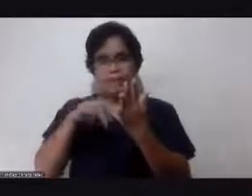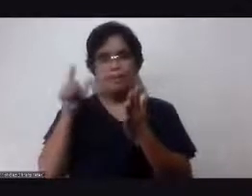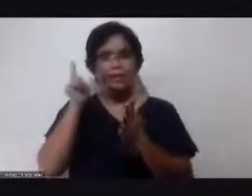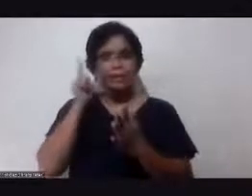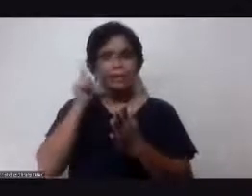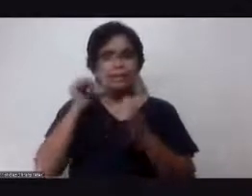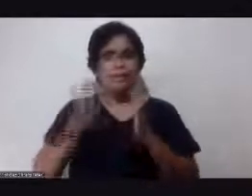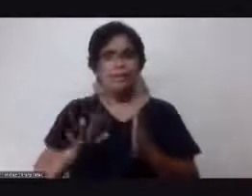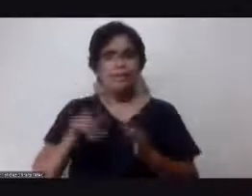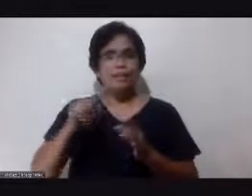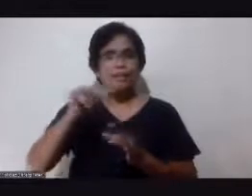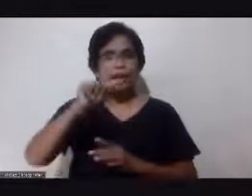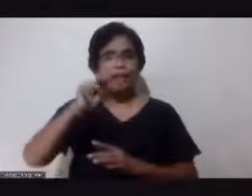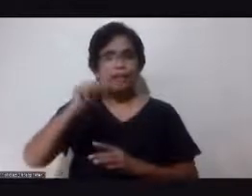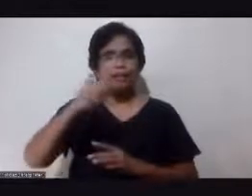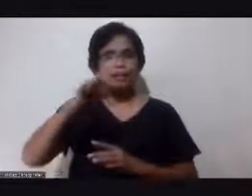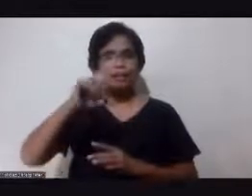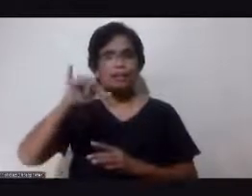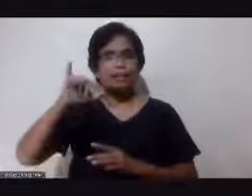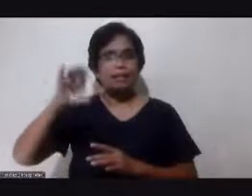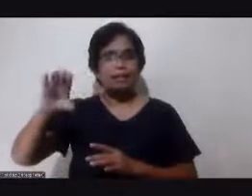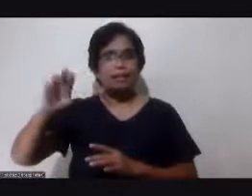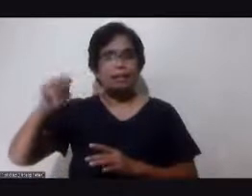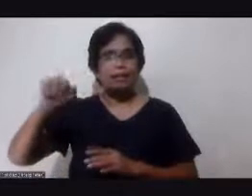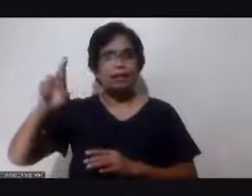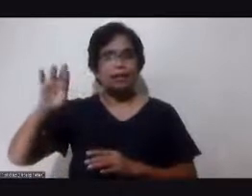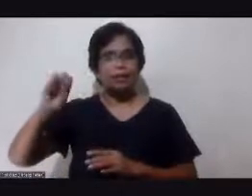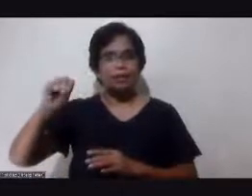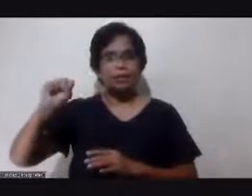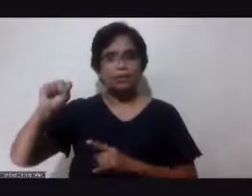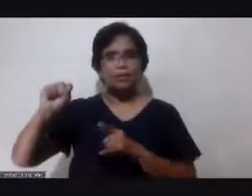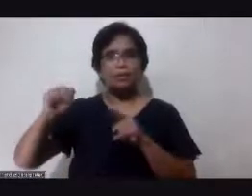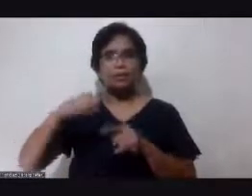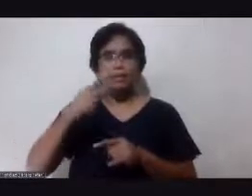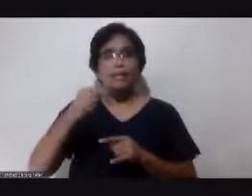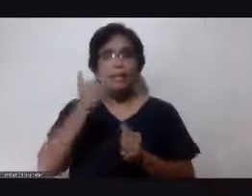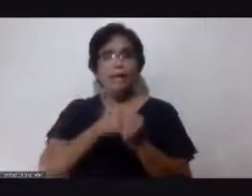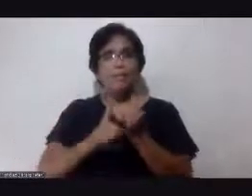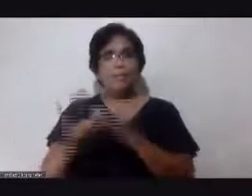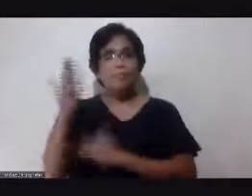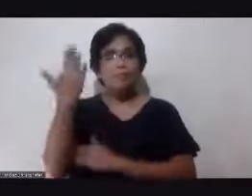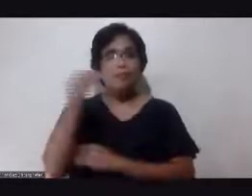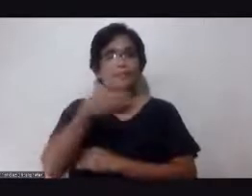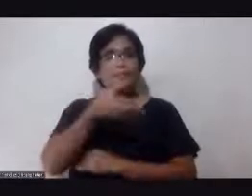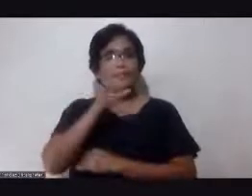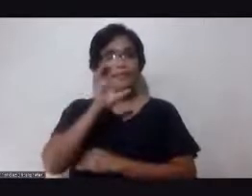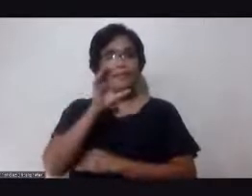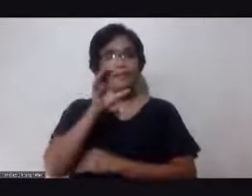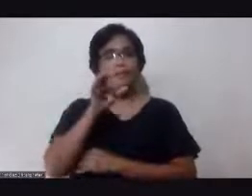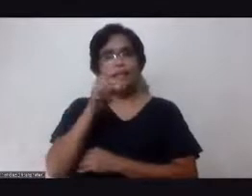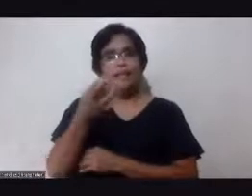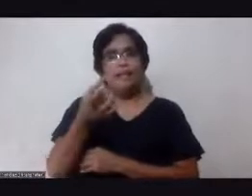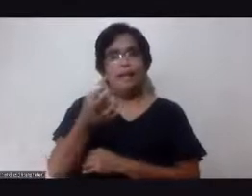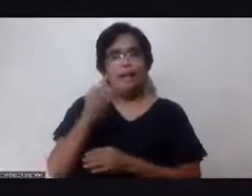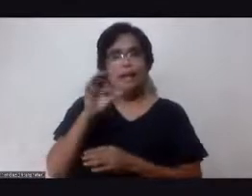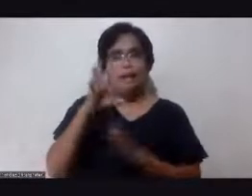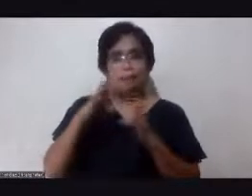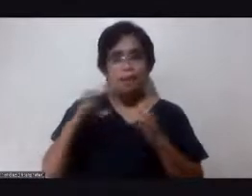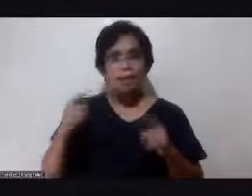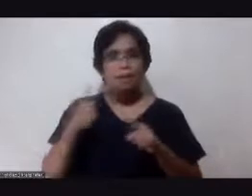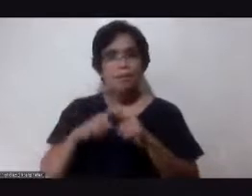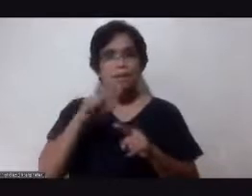Angelique Marcos. Sabi niya, Brother Benson, every morning, I drink ang Paleoplas, Renaline,